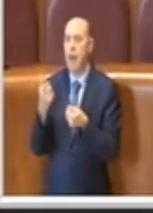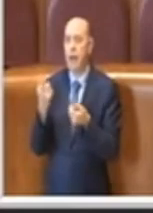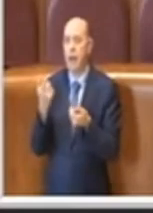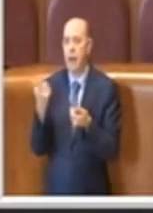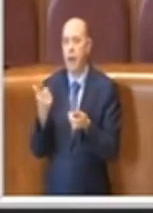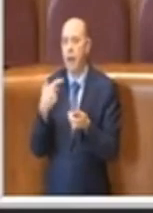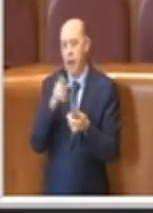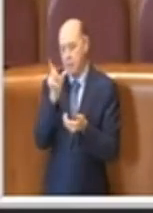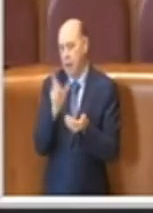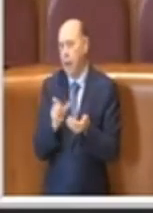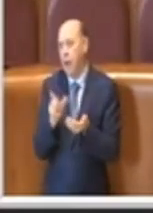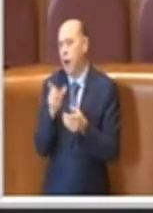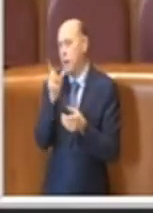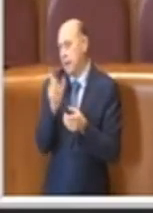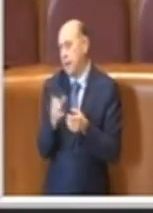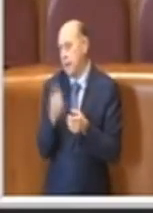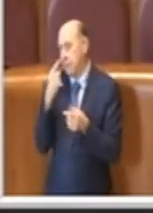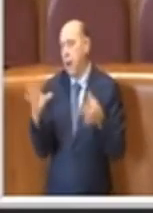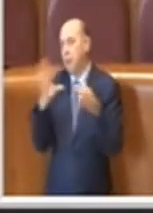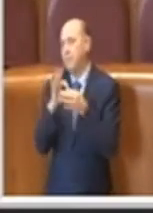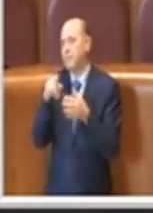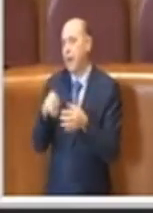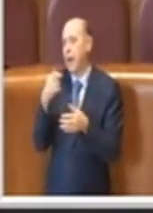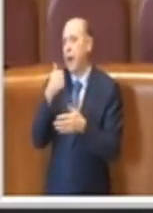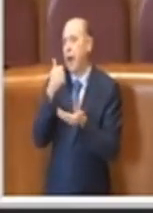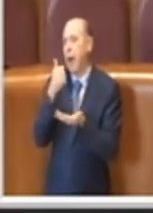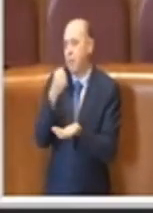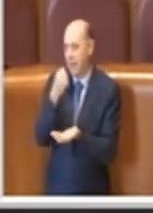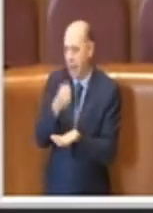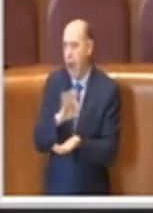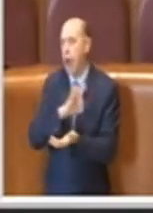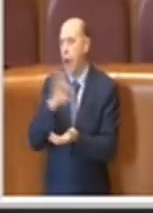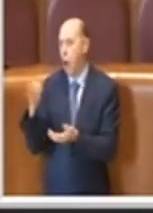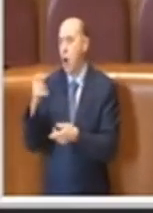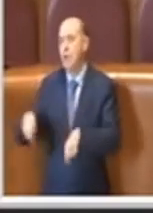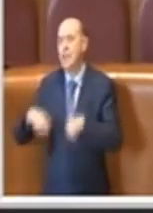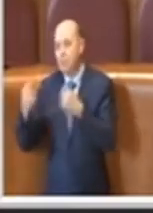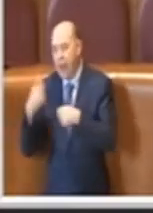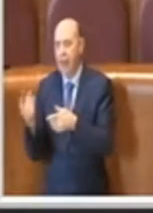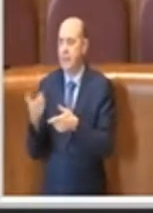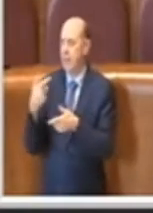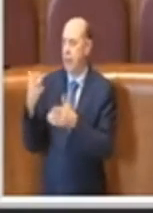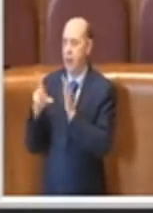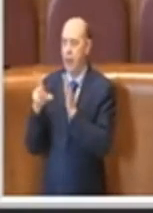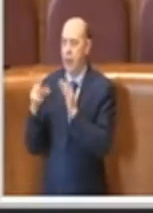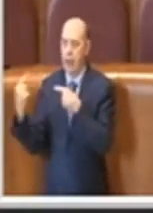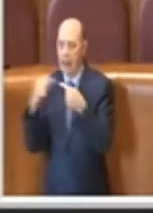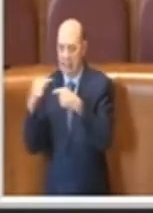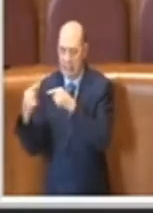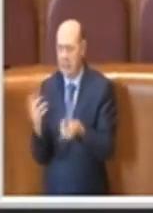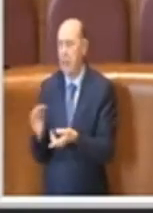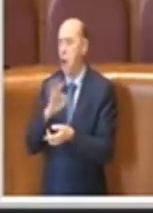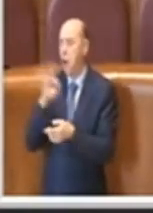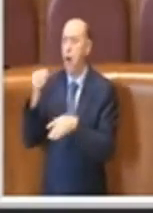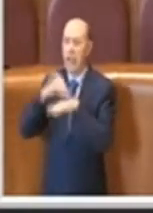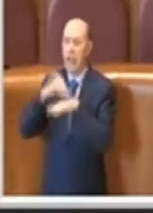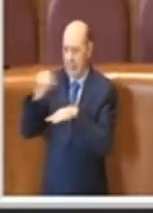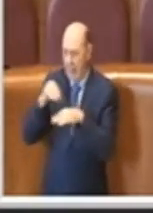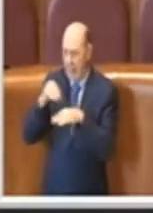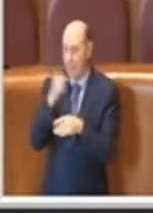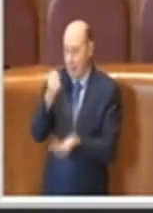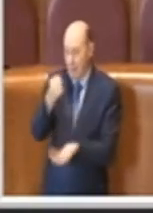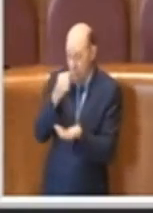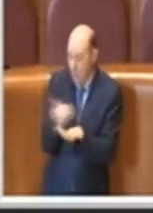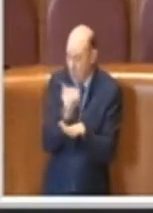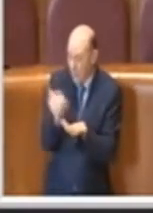capitale di questi contenziosi, sia poi le spese di lite e gli interessi. Questo fondo è un accantonamento